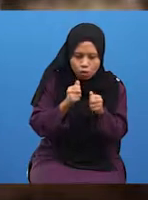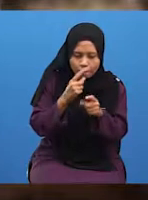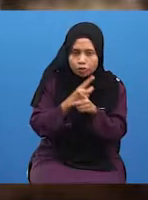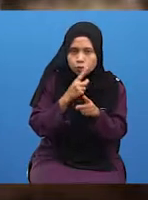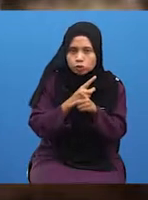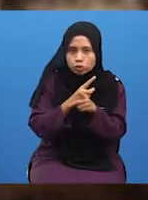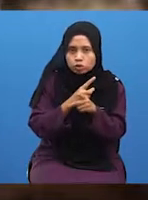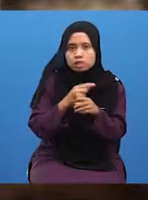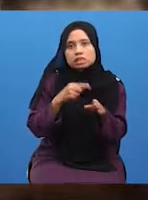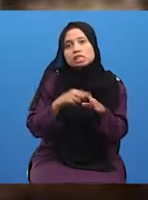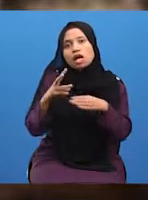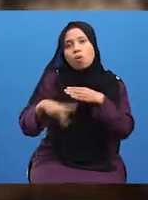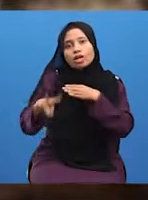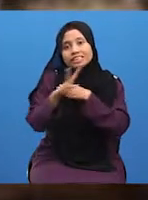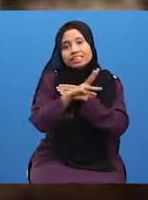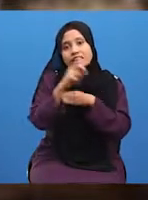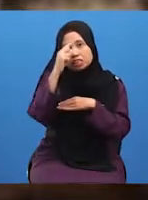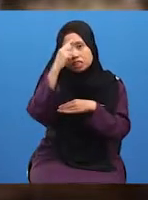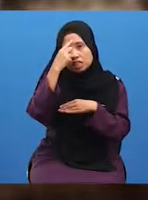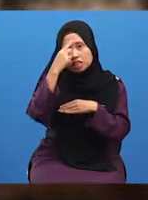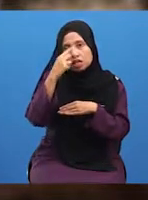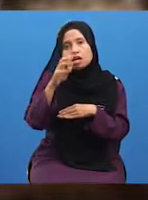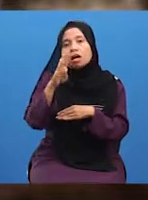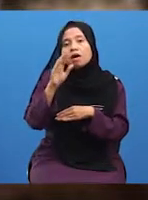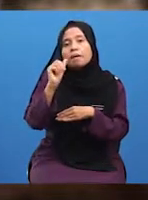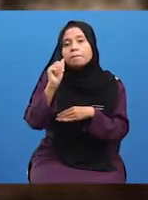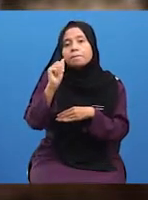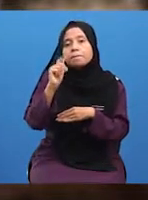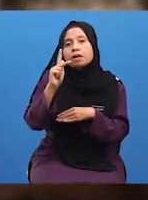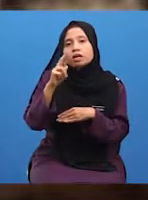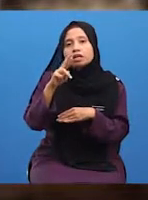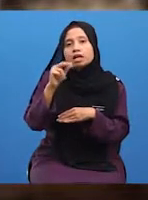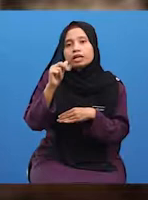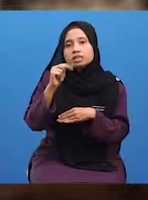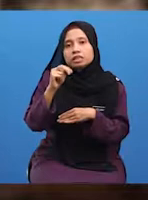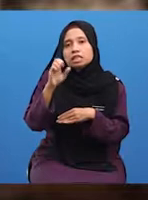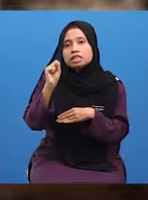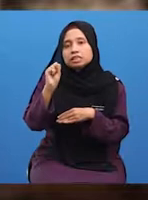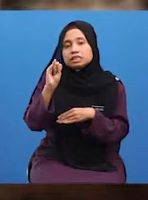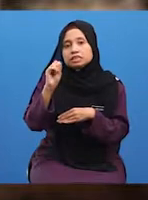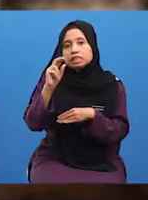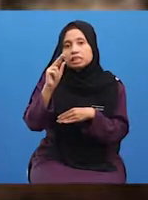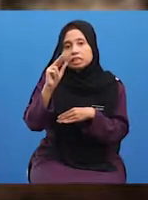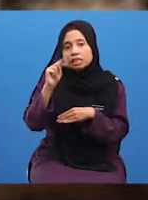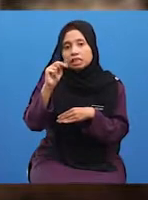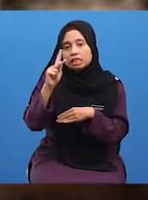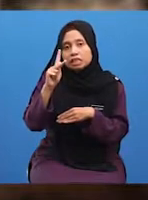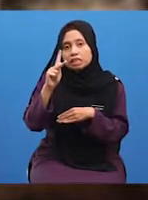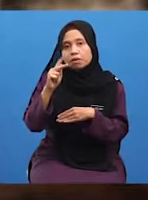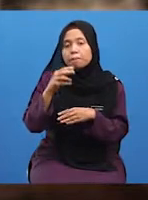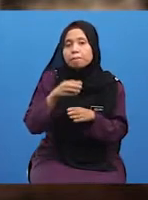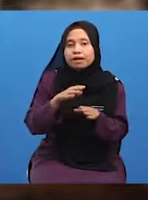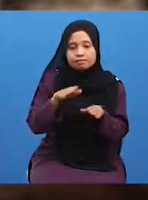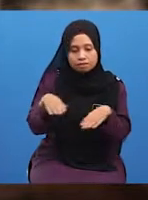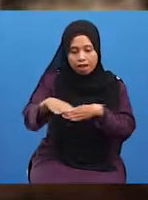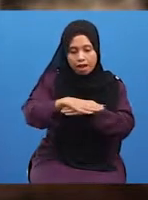-kawasan di India seperti Makran, Sin, dan Pantai Barat India